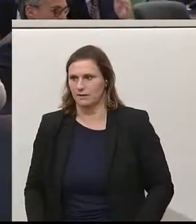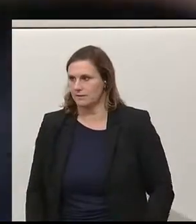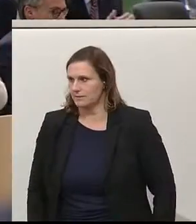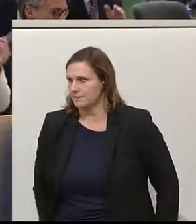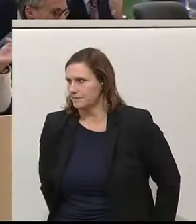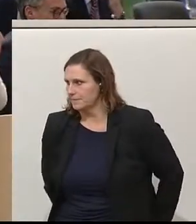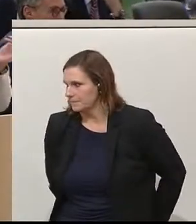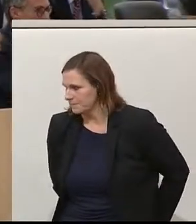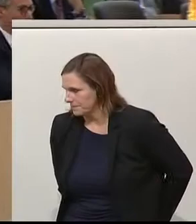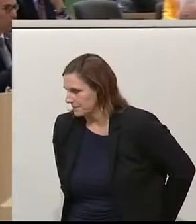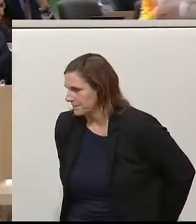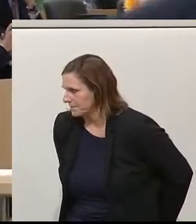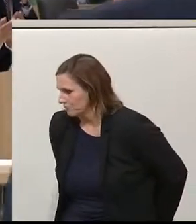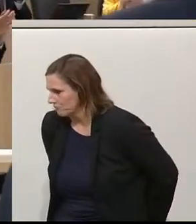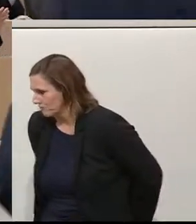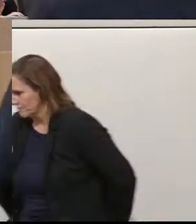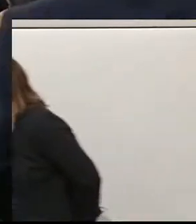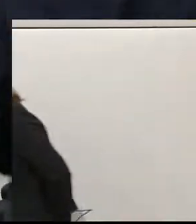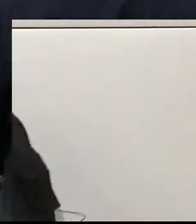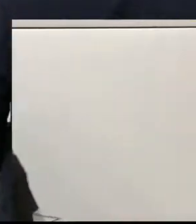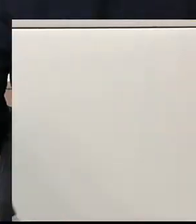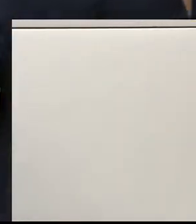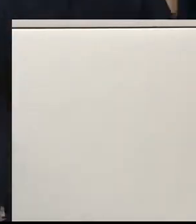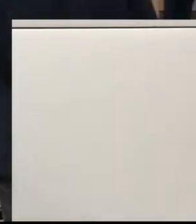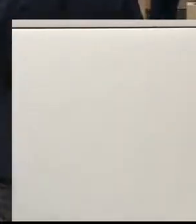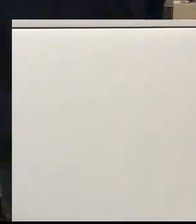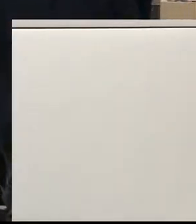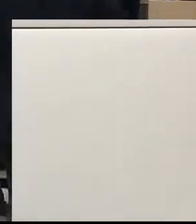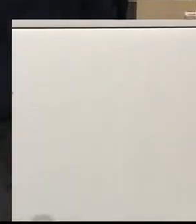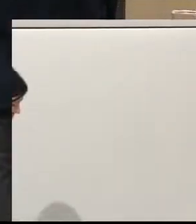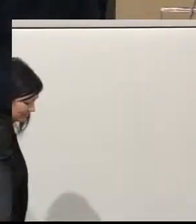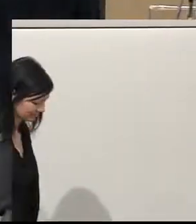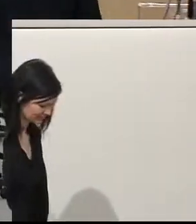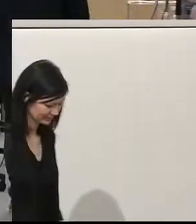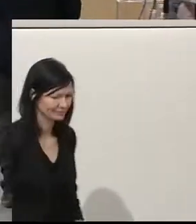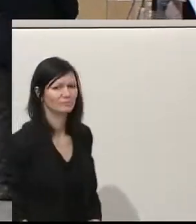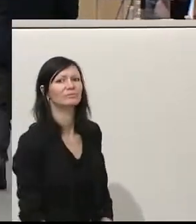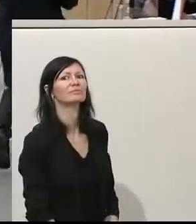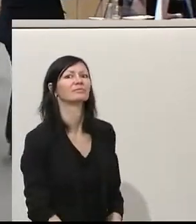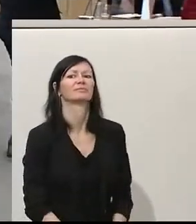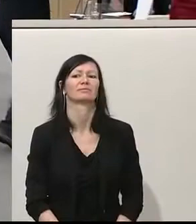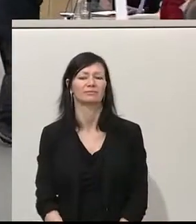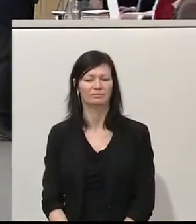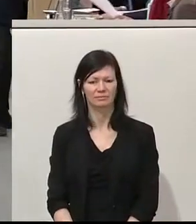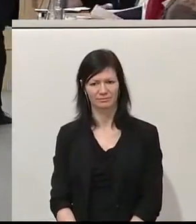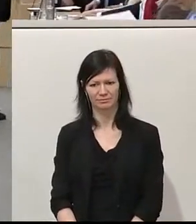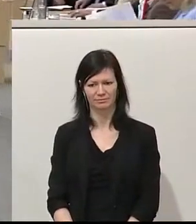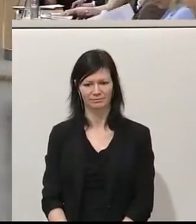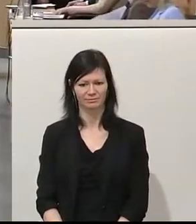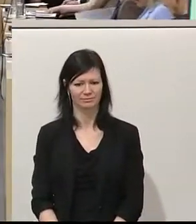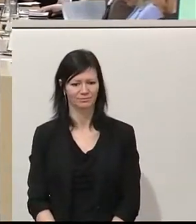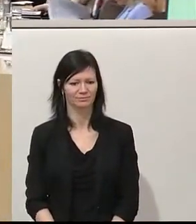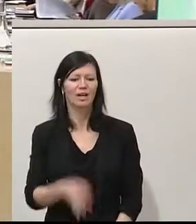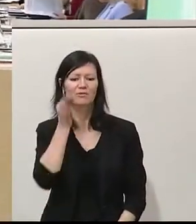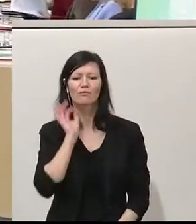Das war Finanzminister Gernot Blümel. Umwelt und Infrastrukturministerin Leonore Gewessler von den